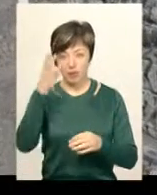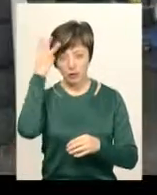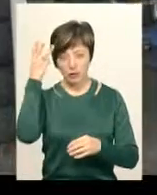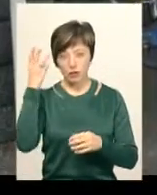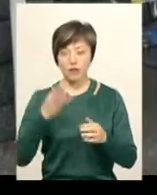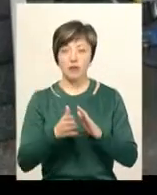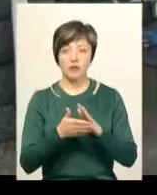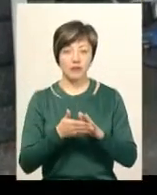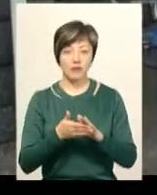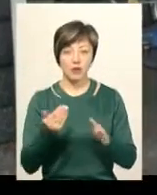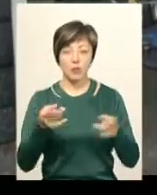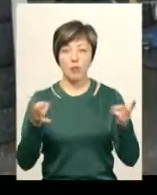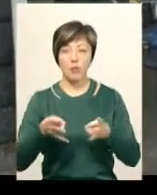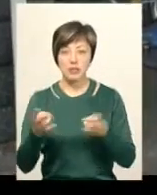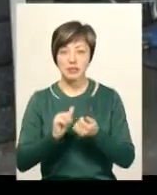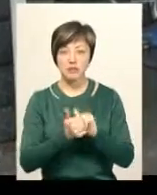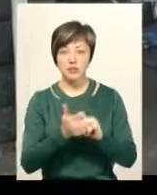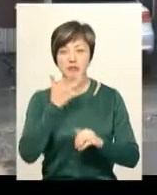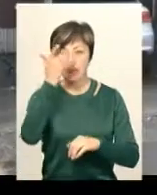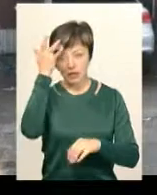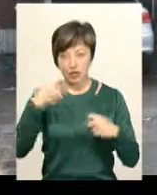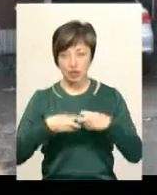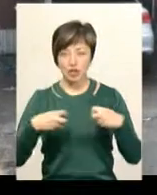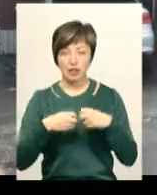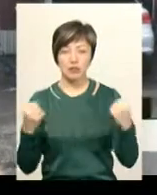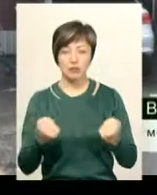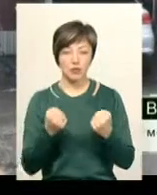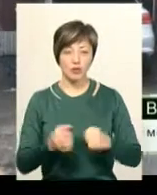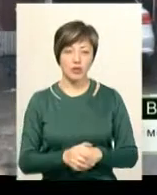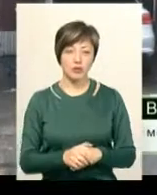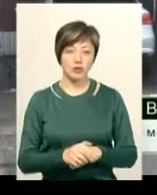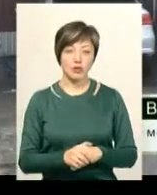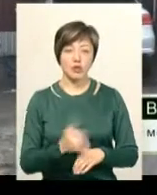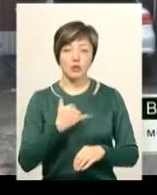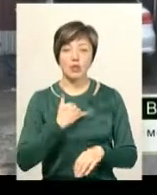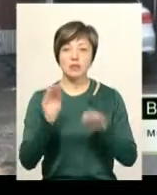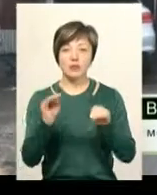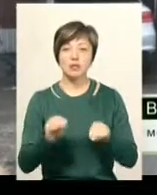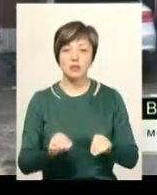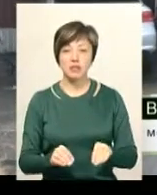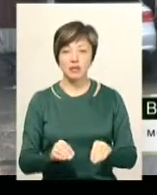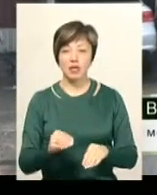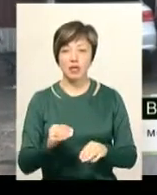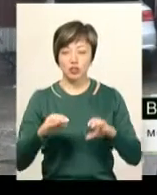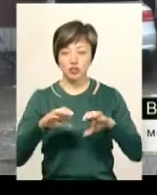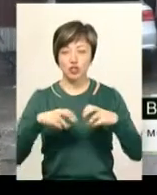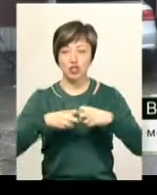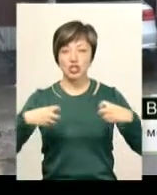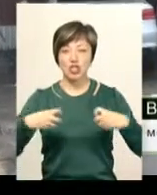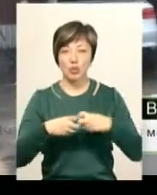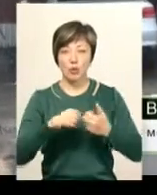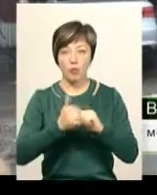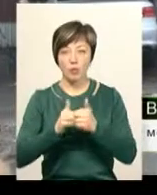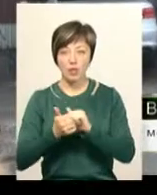сьогодні викликав попит навколо заміни літніх шин на зимові. У нас розписаний шиномонтаж практично на три дні вперед. Також по шинам дуже